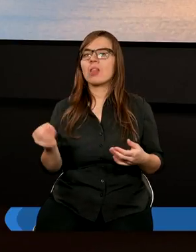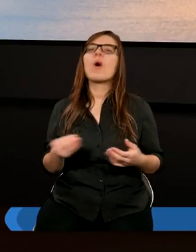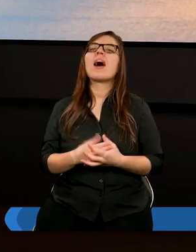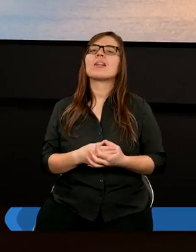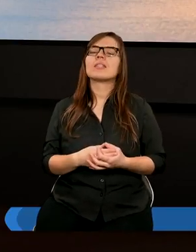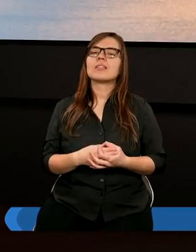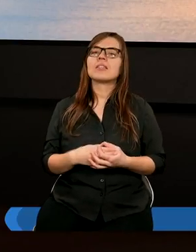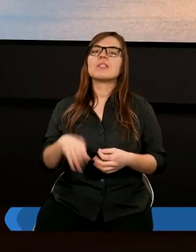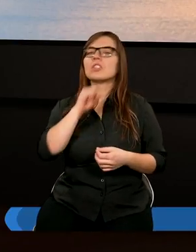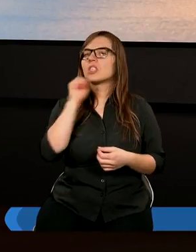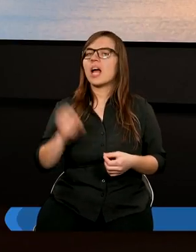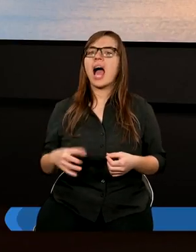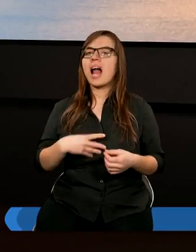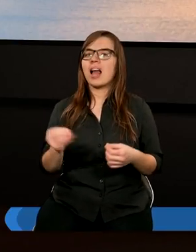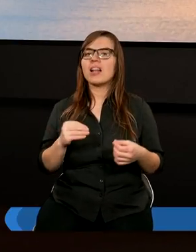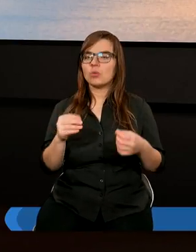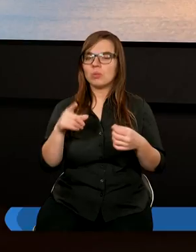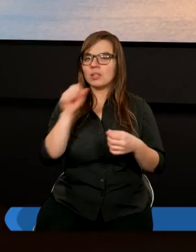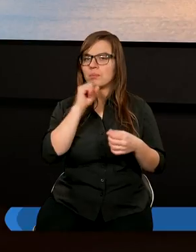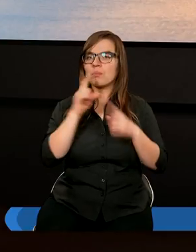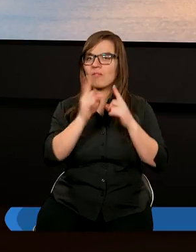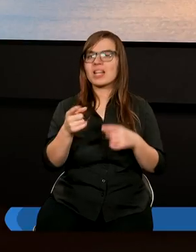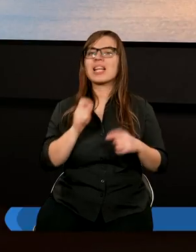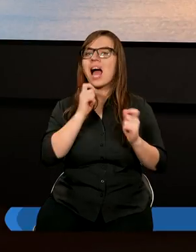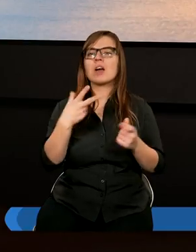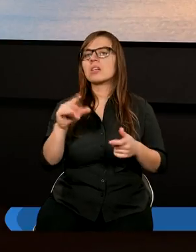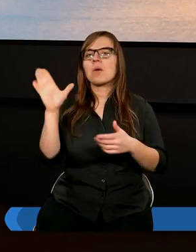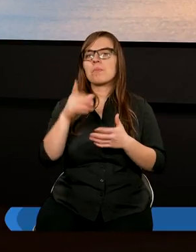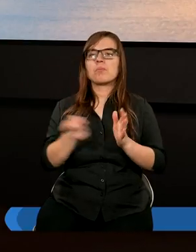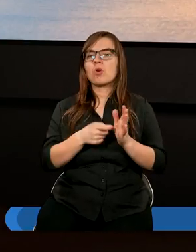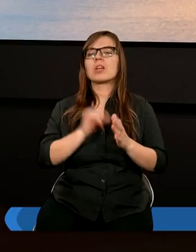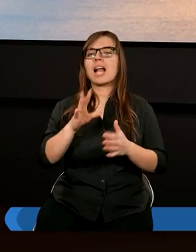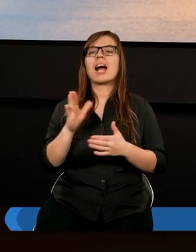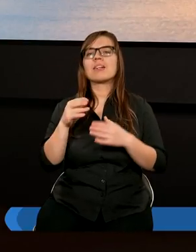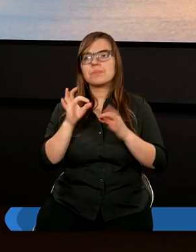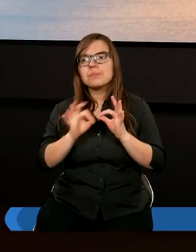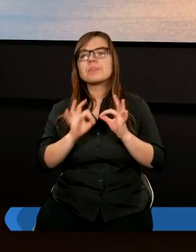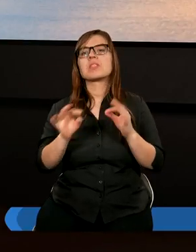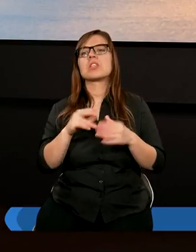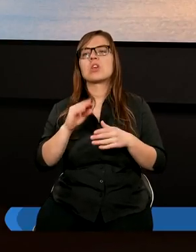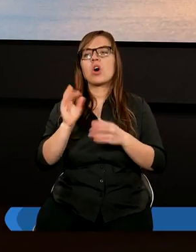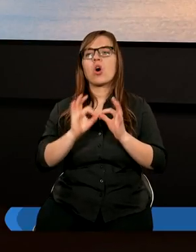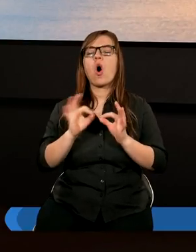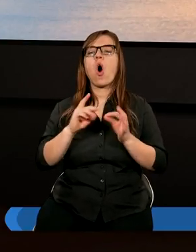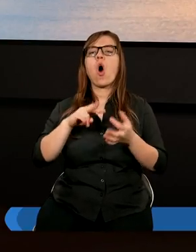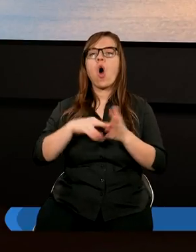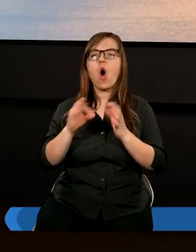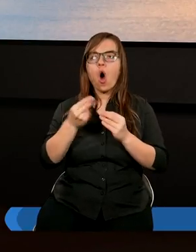pisarka Ellen White. Z żadnego powierzonego daru Bóg nie żąda tak skrupulatnego rozliczenia, jak z